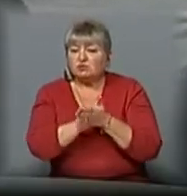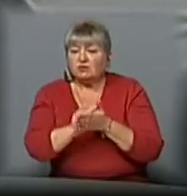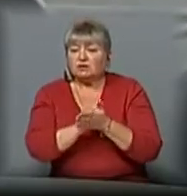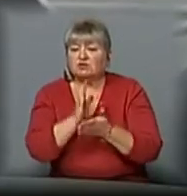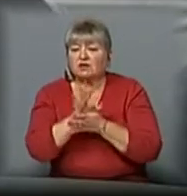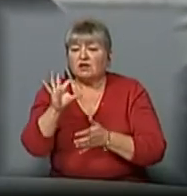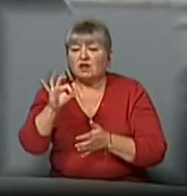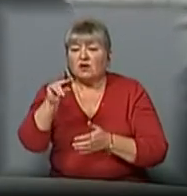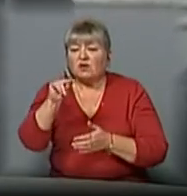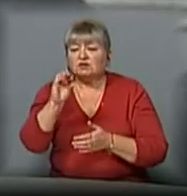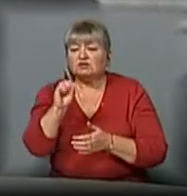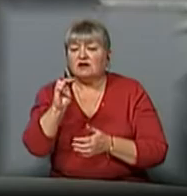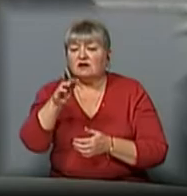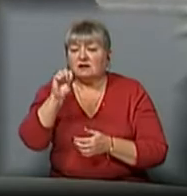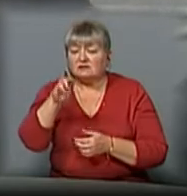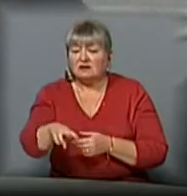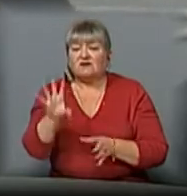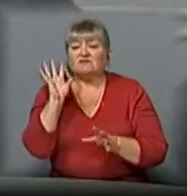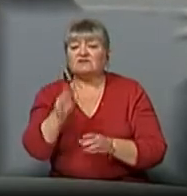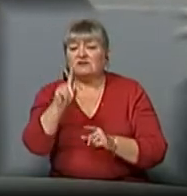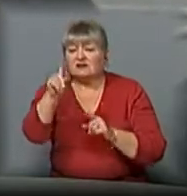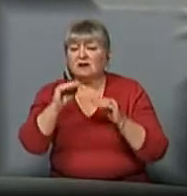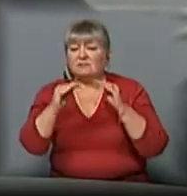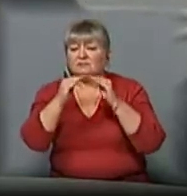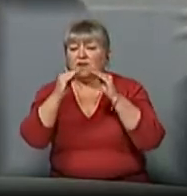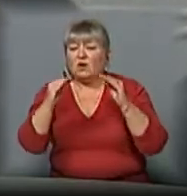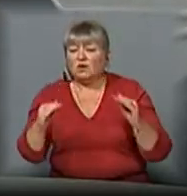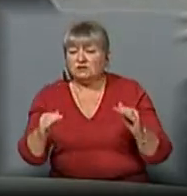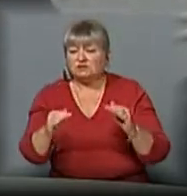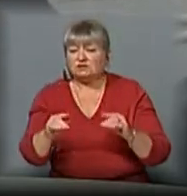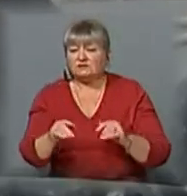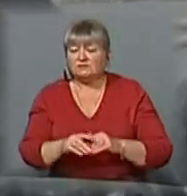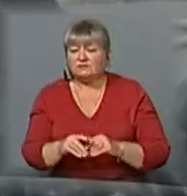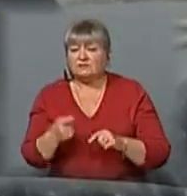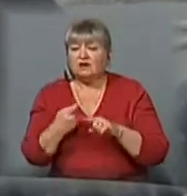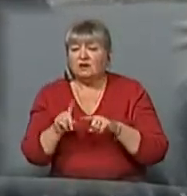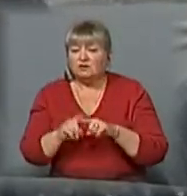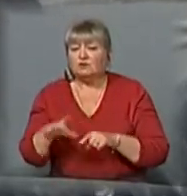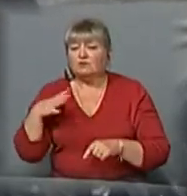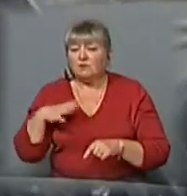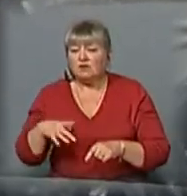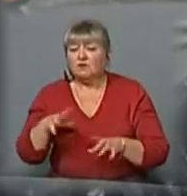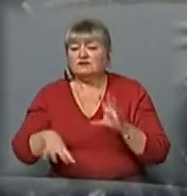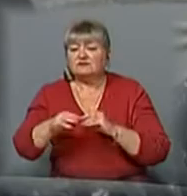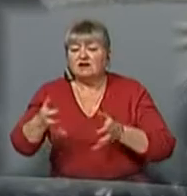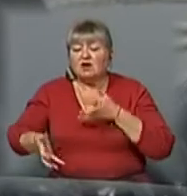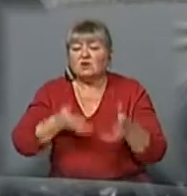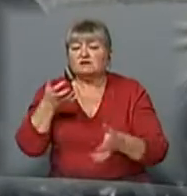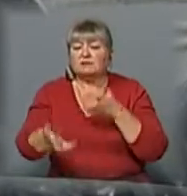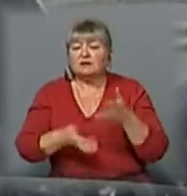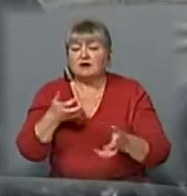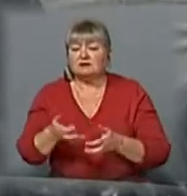очеретяна. Вона вся на горищі там. От в тих приміщеннях, які на горищі. Тому приходиться її всіх розбирати.